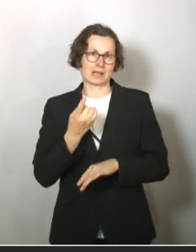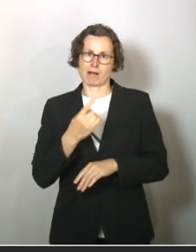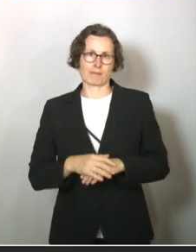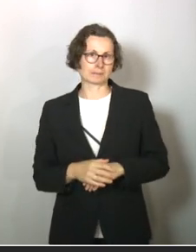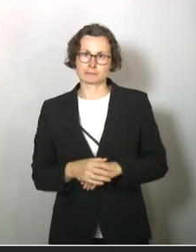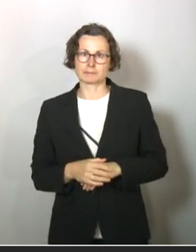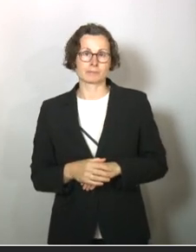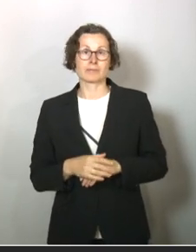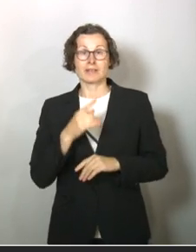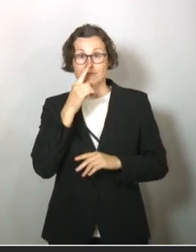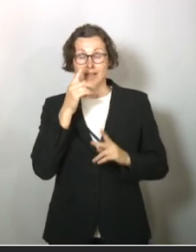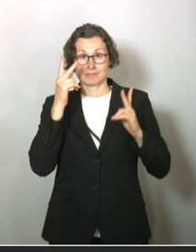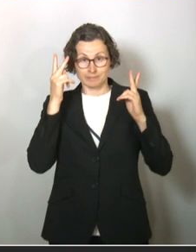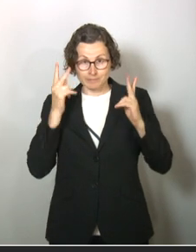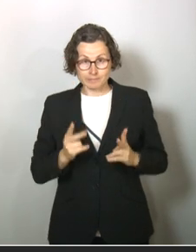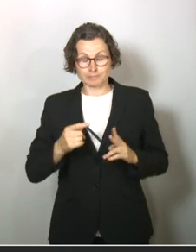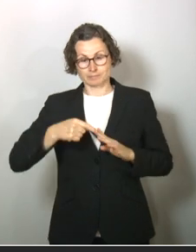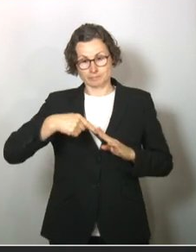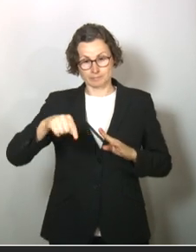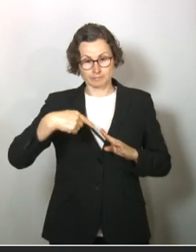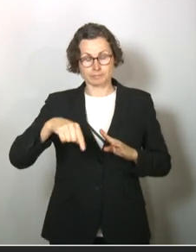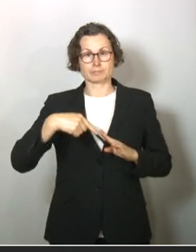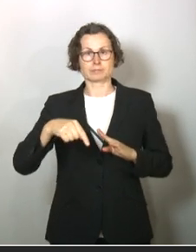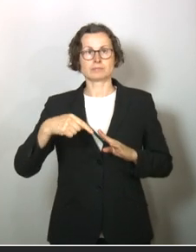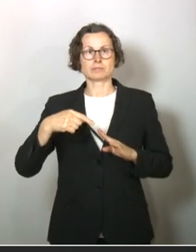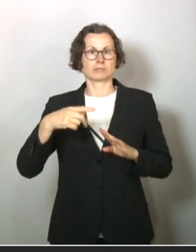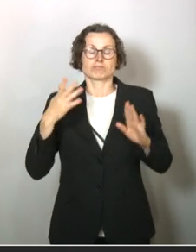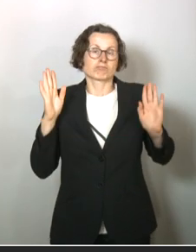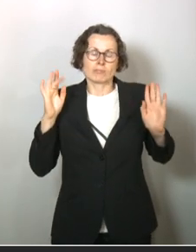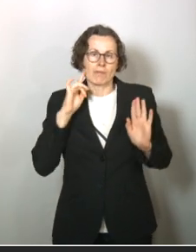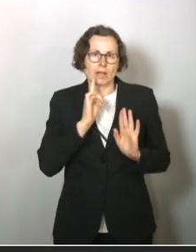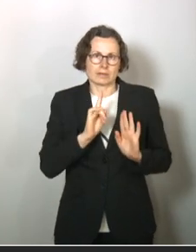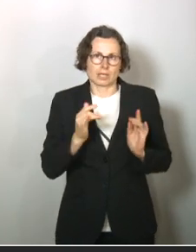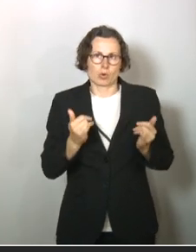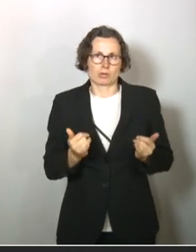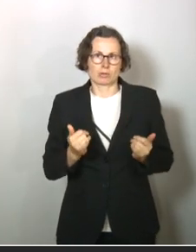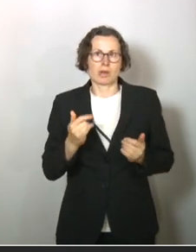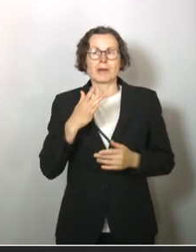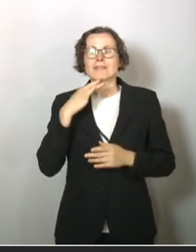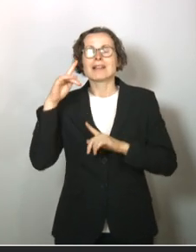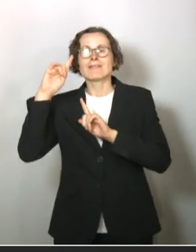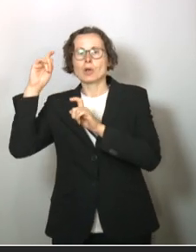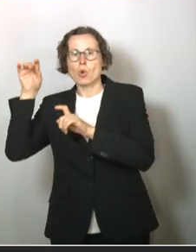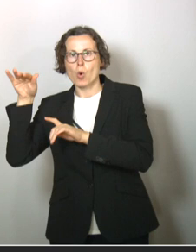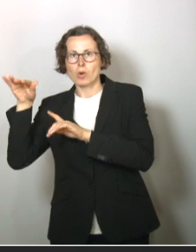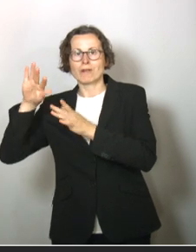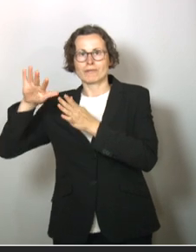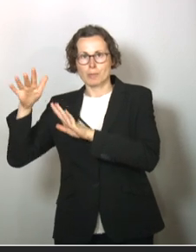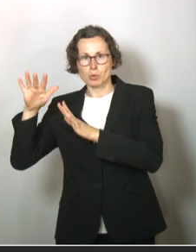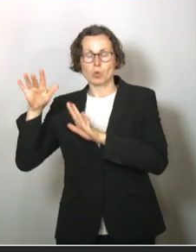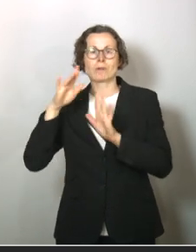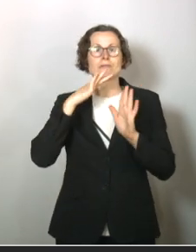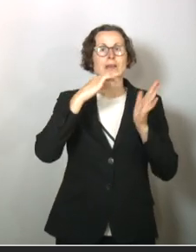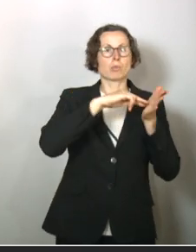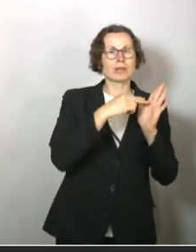Wenn es tatsächlich so kommen sollte, das wissen wir heute nicht, aber viele Virologen vermuten das und viele Politiker